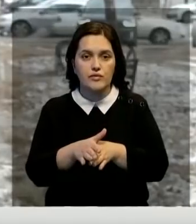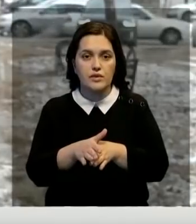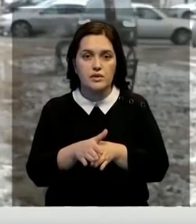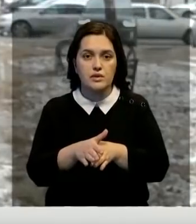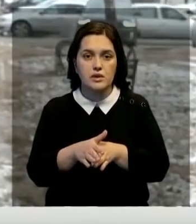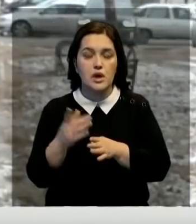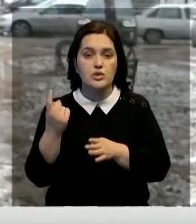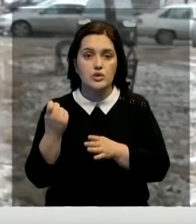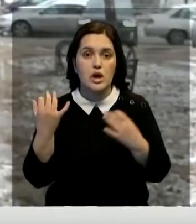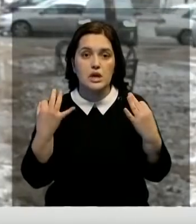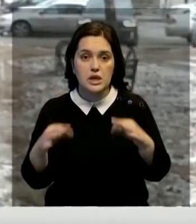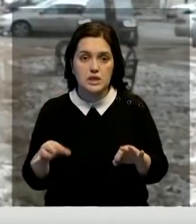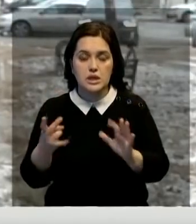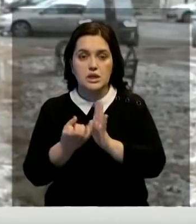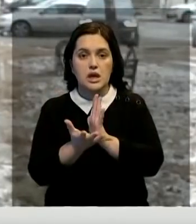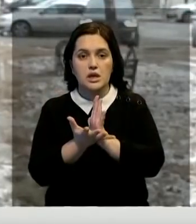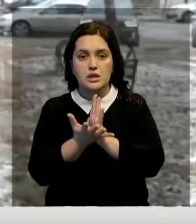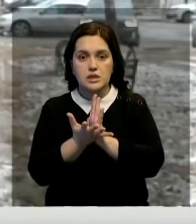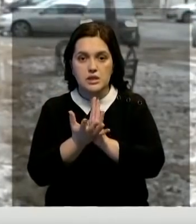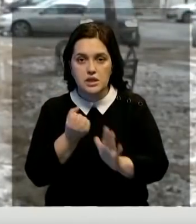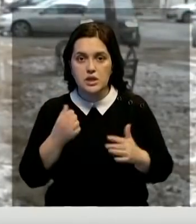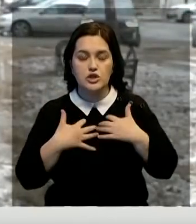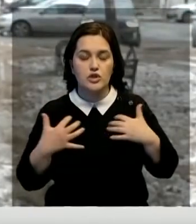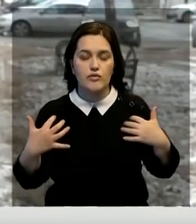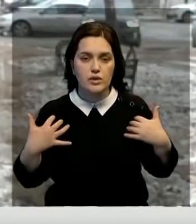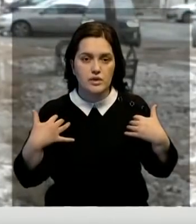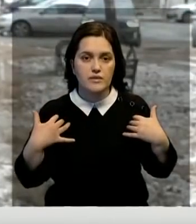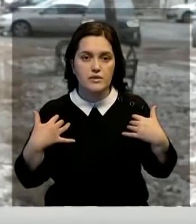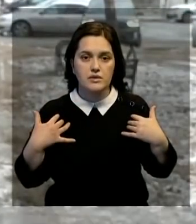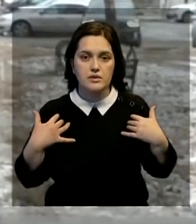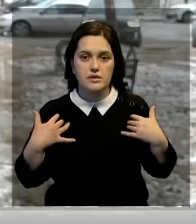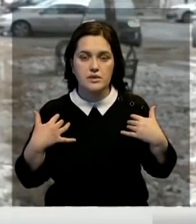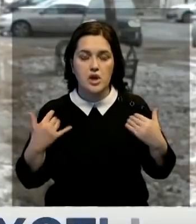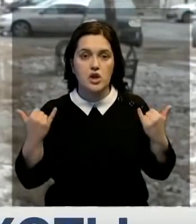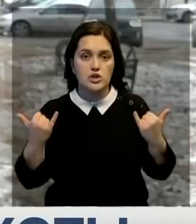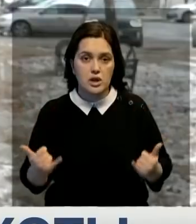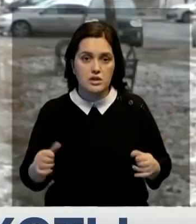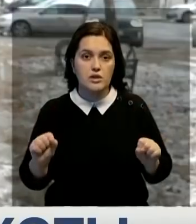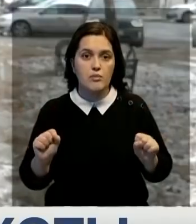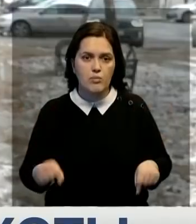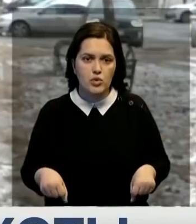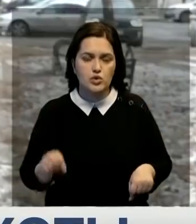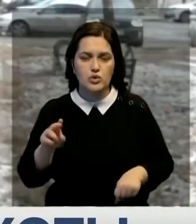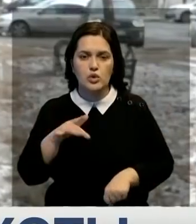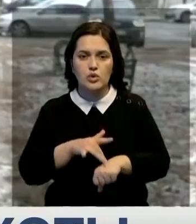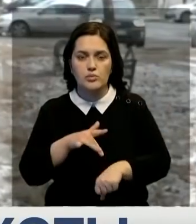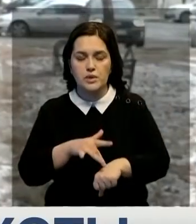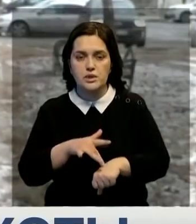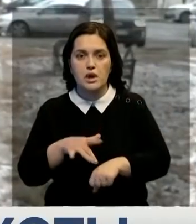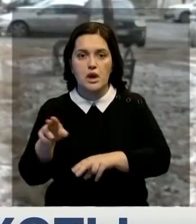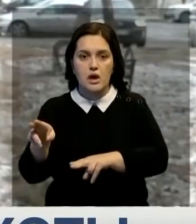разрешений на изъятие объектов животного мира. Сейчас можно любителям охоты